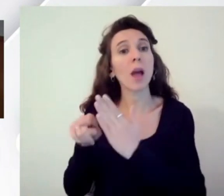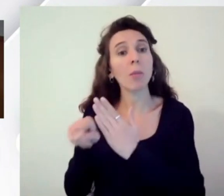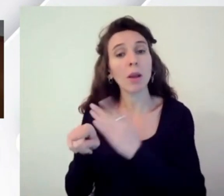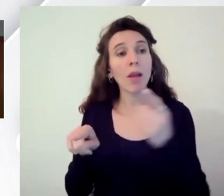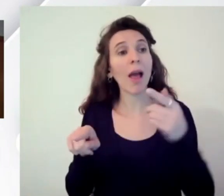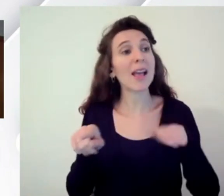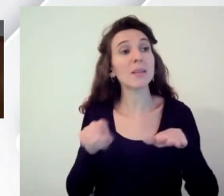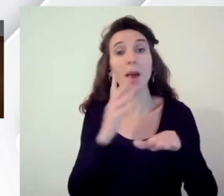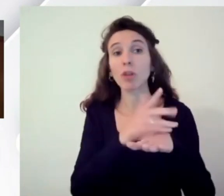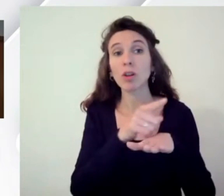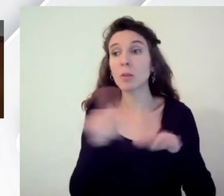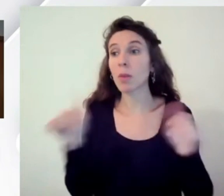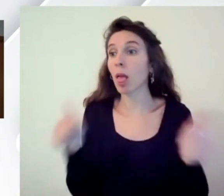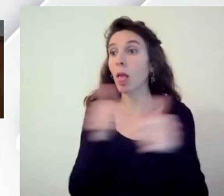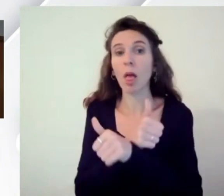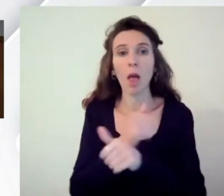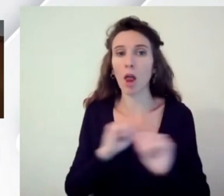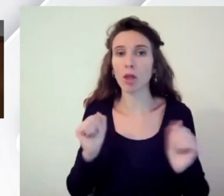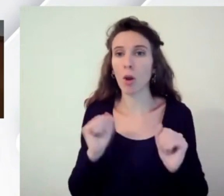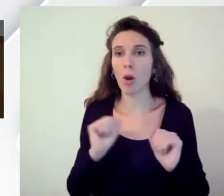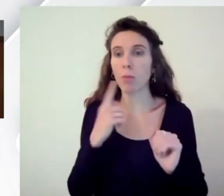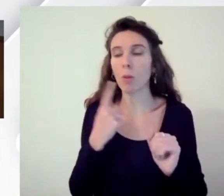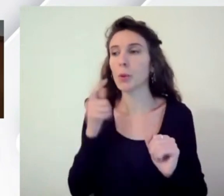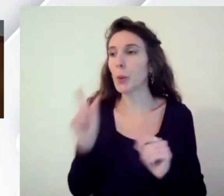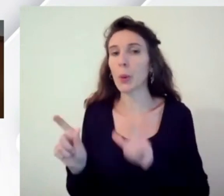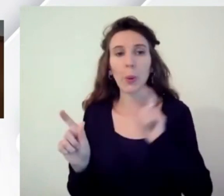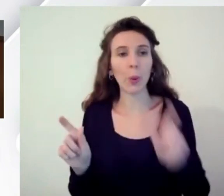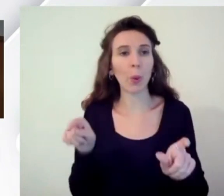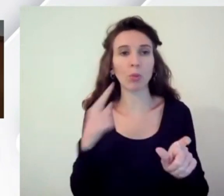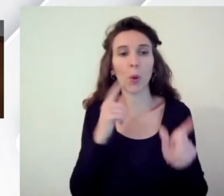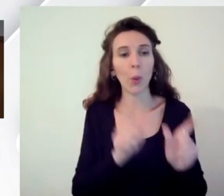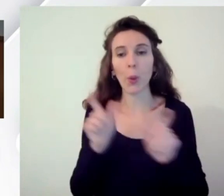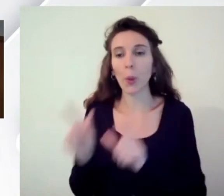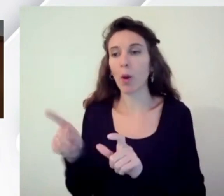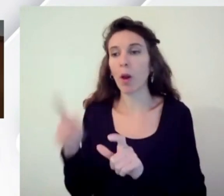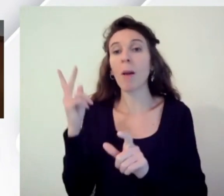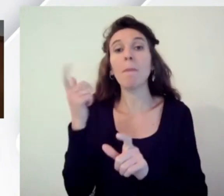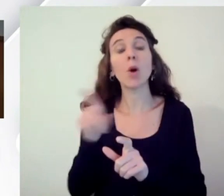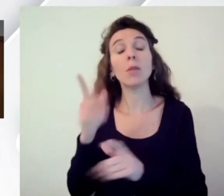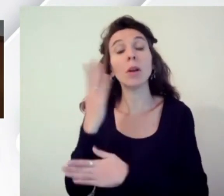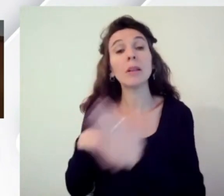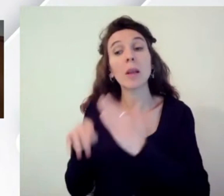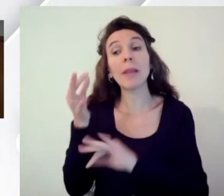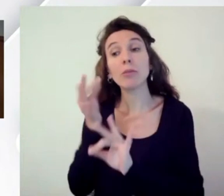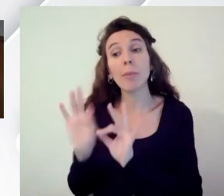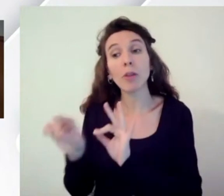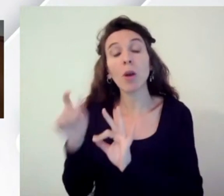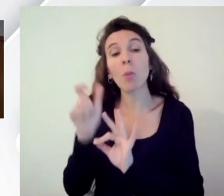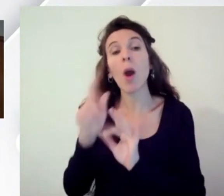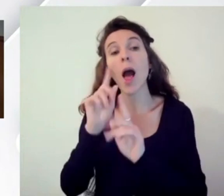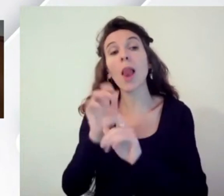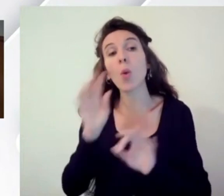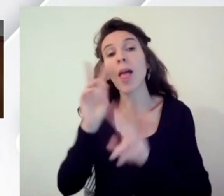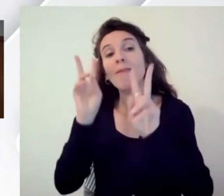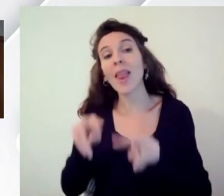'esperto di accessibilità perché magari la sua specifica disabilità potrebbe impedirgli di fare alcune verifiche quindi serve